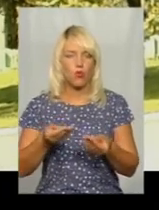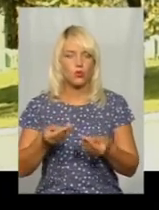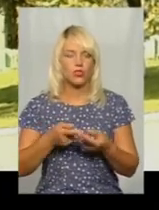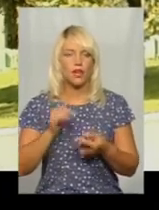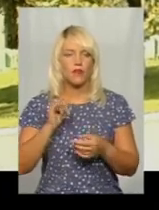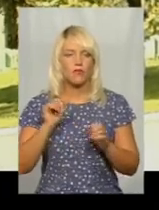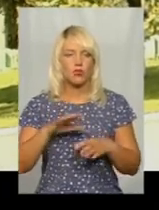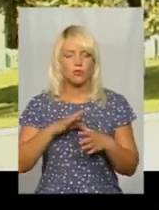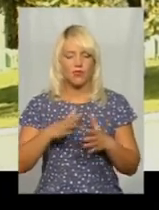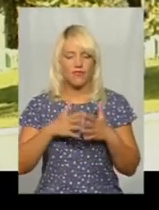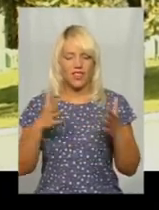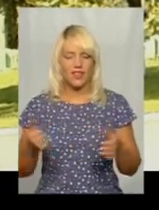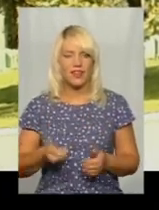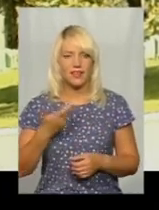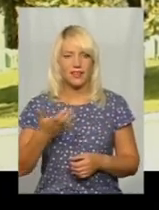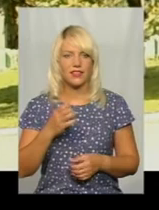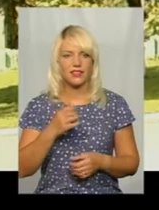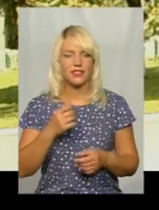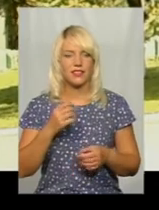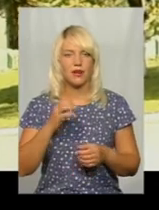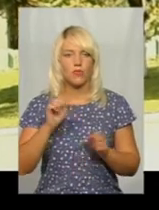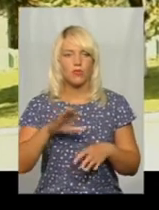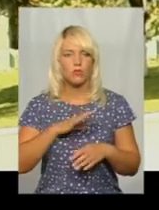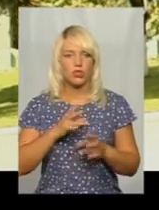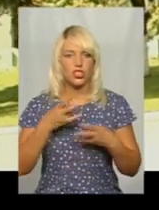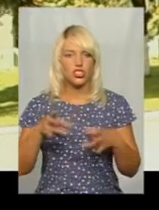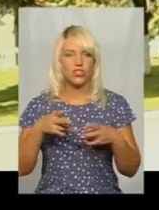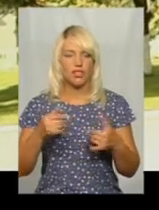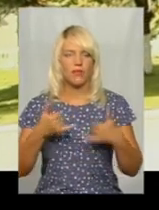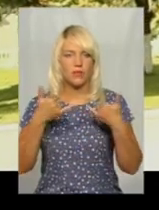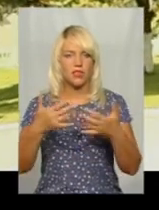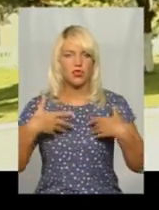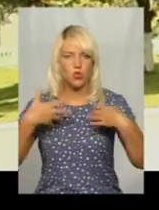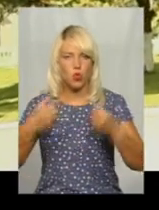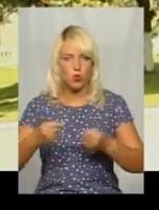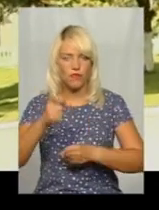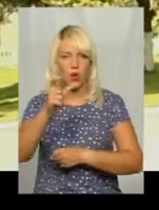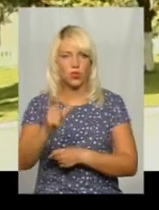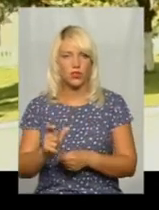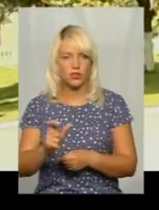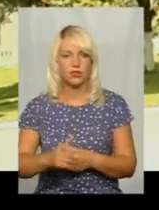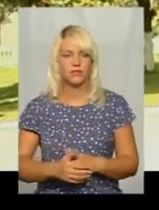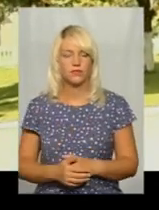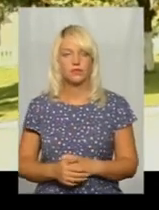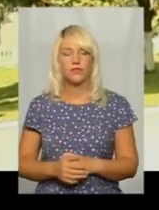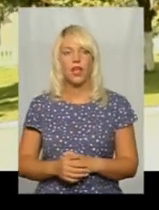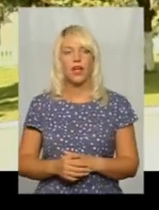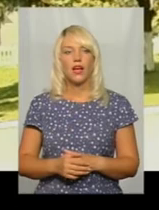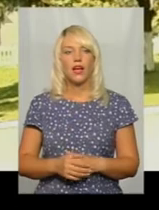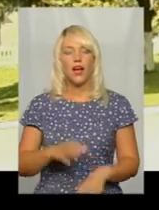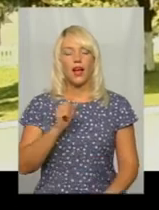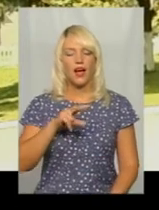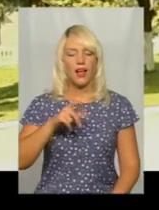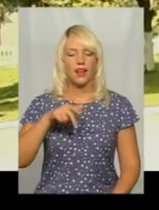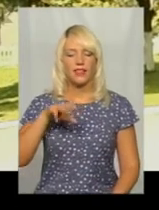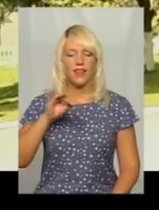спори сашки, вони можуть бути шкідливими для здоров'я людини, якщо брати борошна. Альтернаріоз,